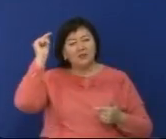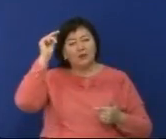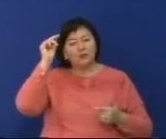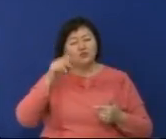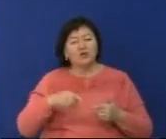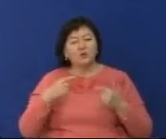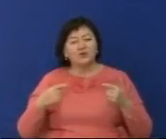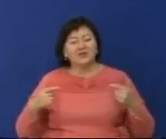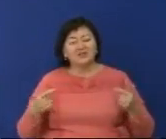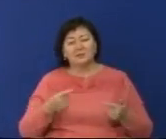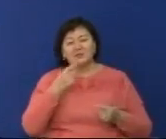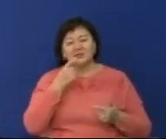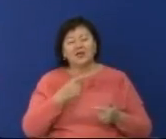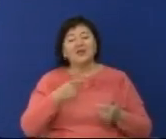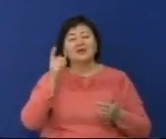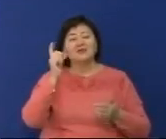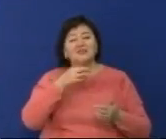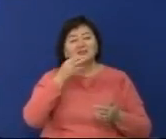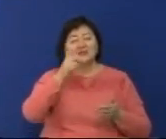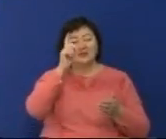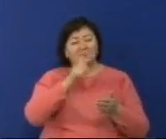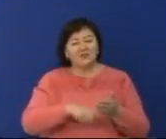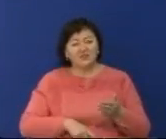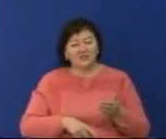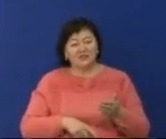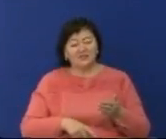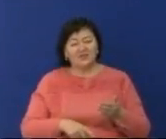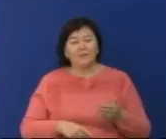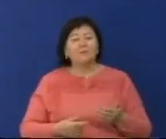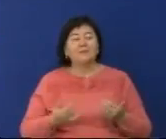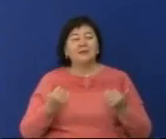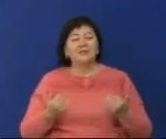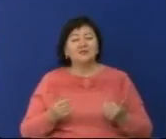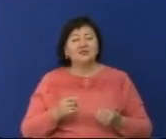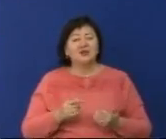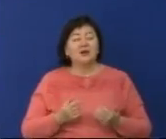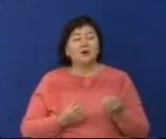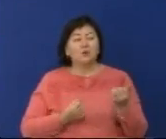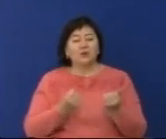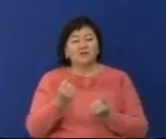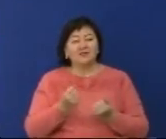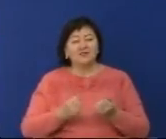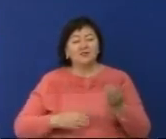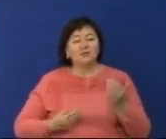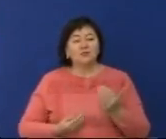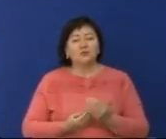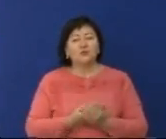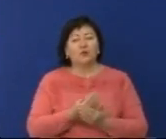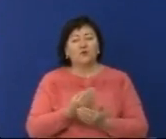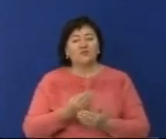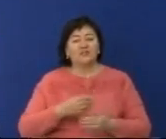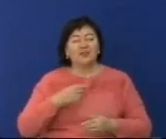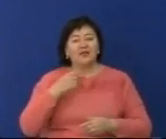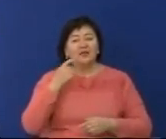қоғамдық сенім кенесі жұмысқа кірскенін атап өтті. Сонда яқы мемлекет башысы жастар саясатының жаңа басымдықтары туралыда